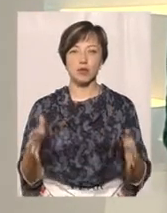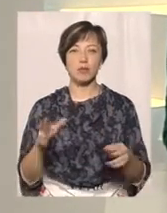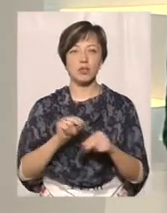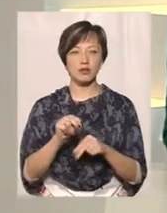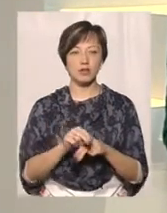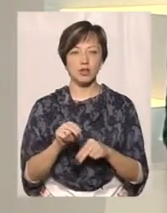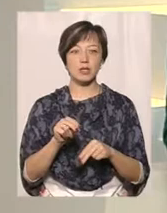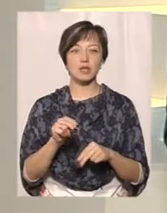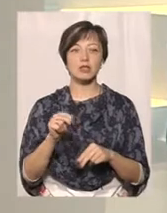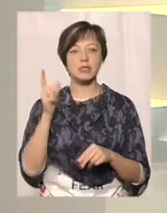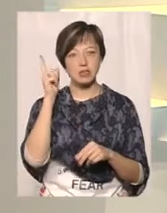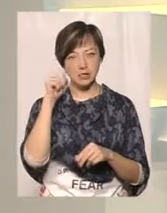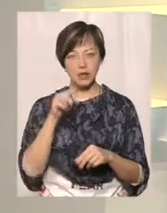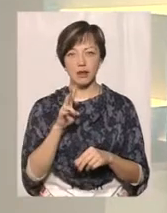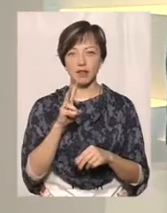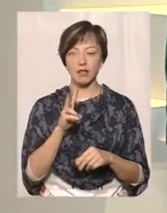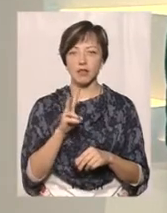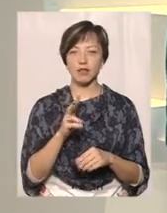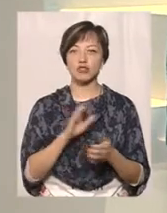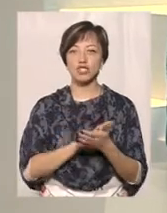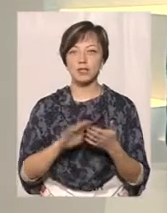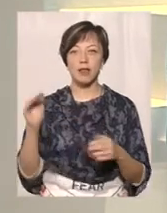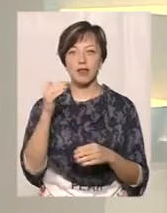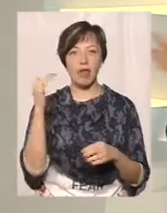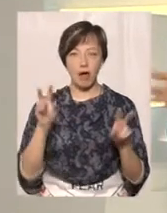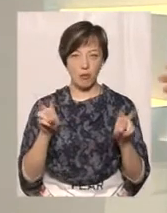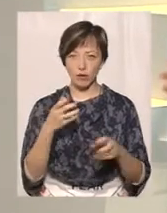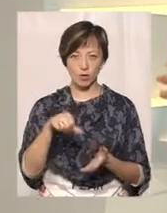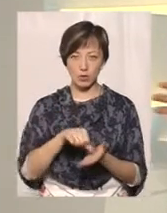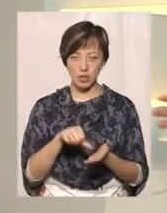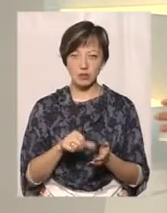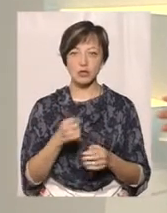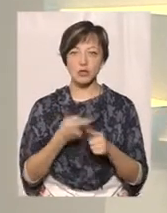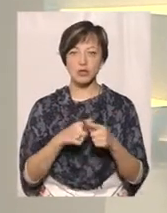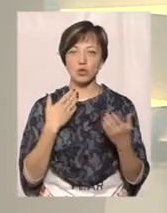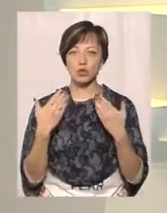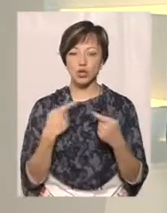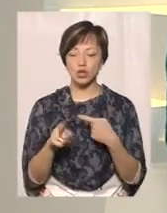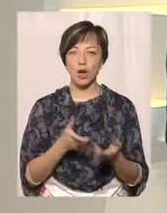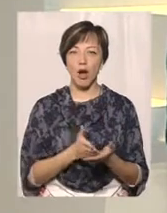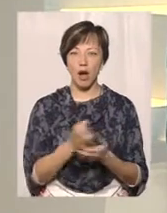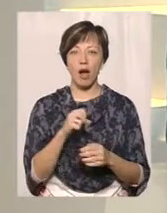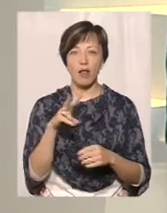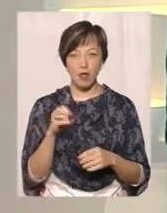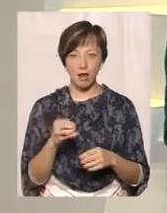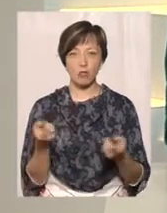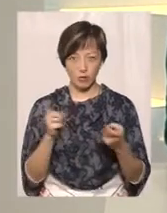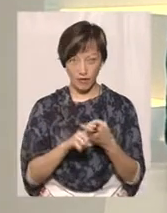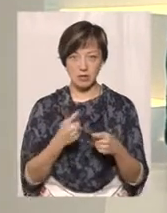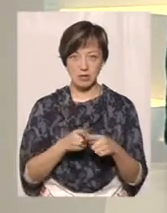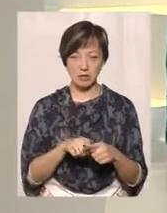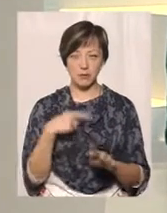«Чисте небо». Знаю, що ви безпосередньо там не берете участі, тому що це стосується іншої галузі, але все одно дотичні